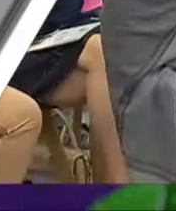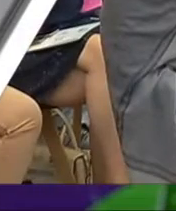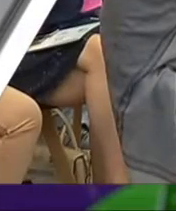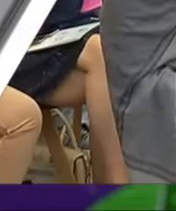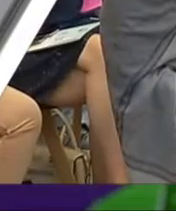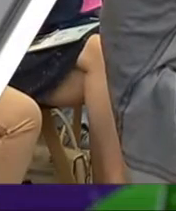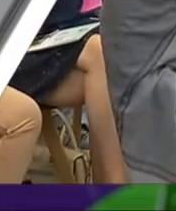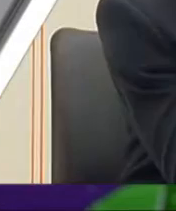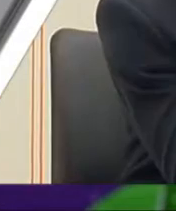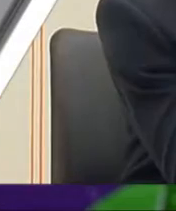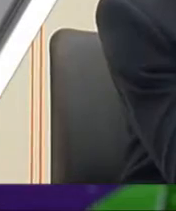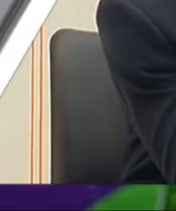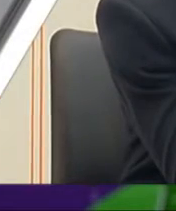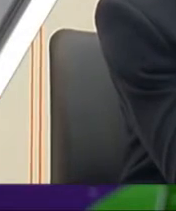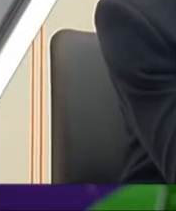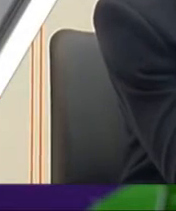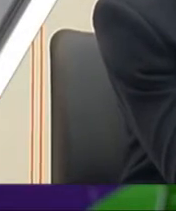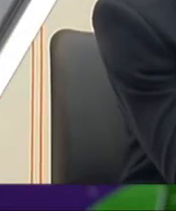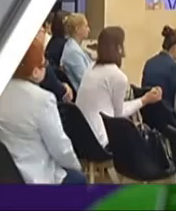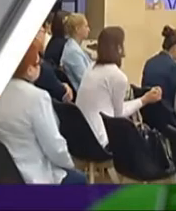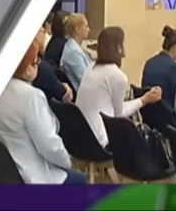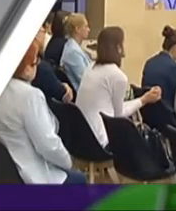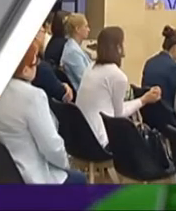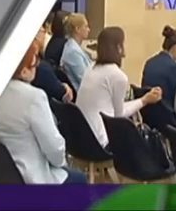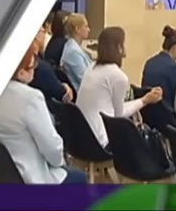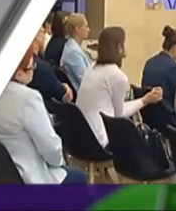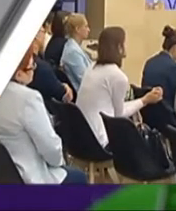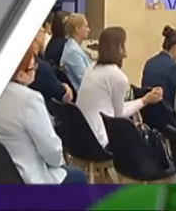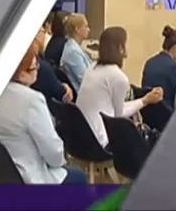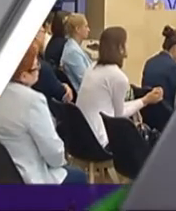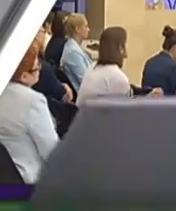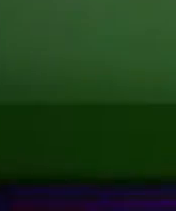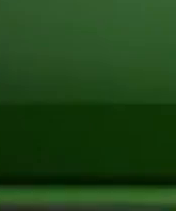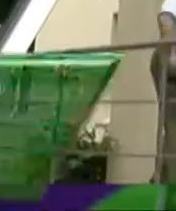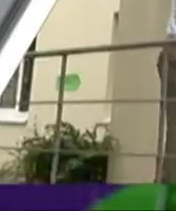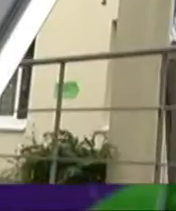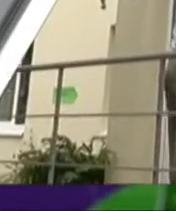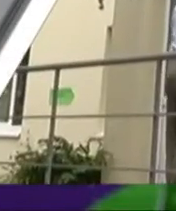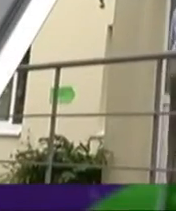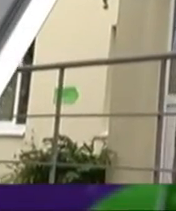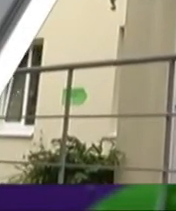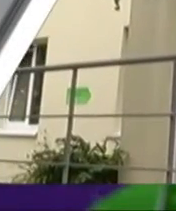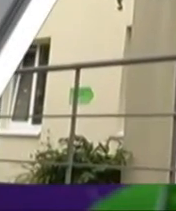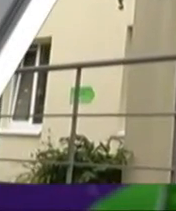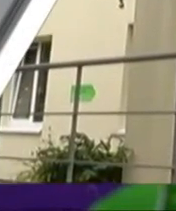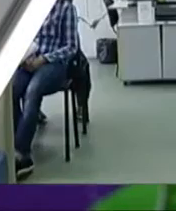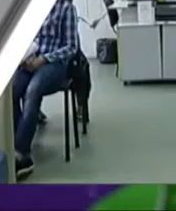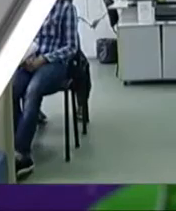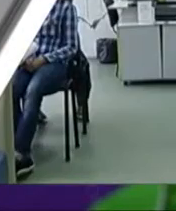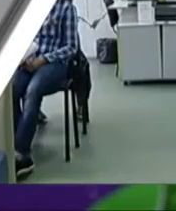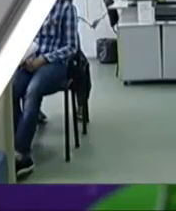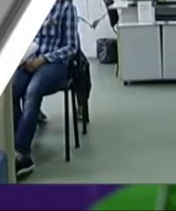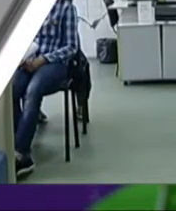Відкрито, прозоро, доступно. Київ лідирує у сфері електронних закупівель. Сплачувати за спожитті послуги